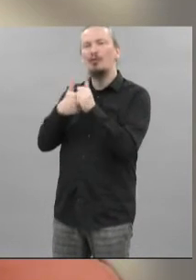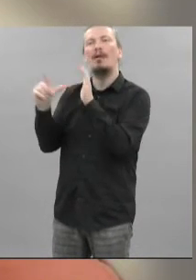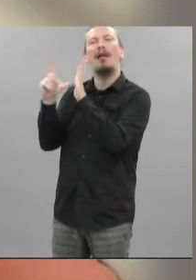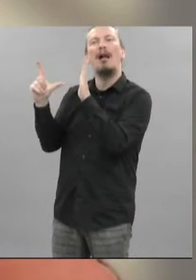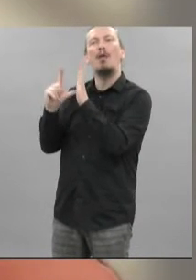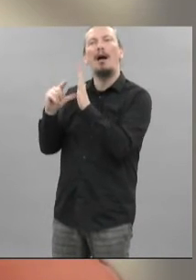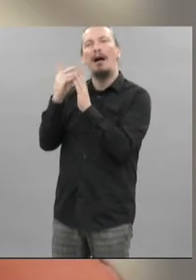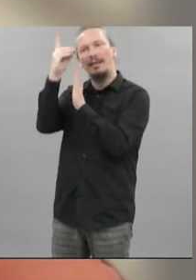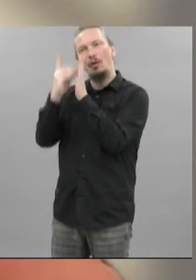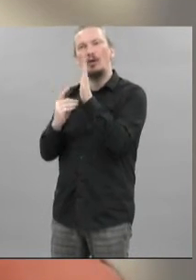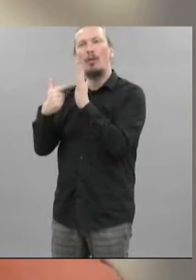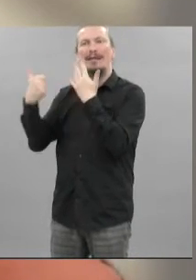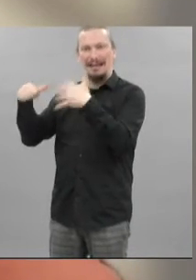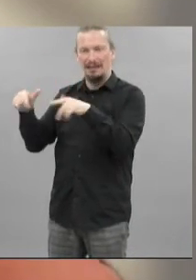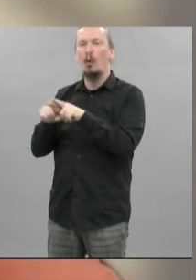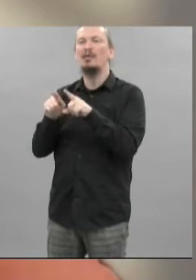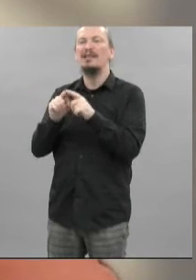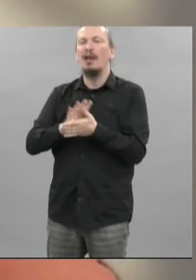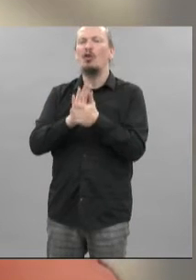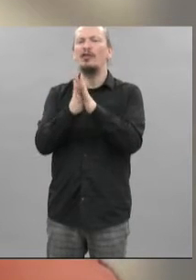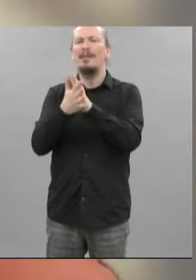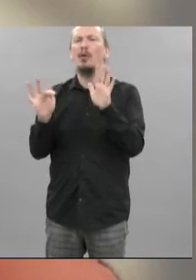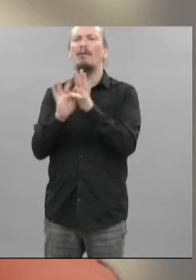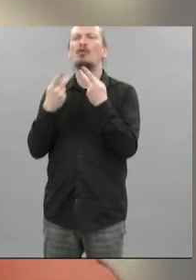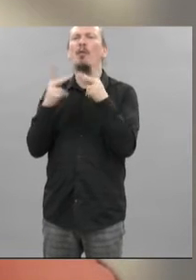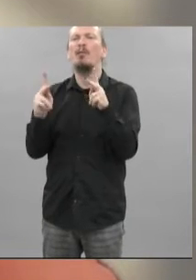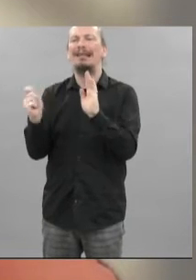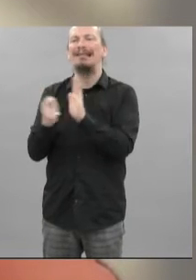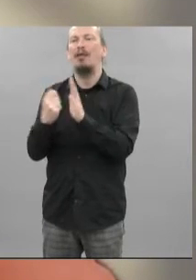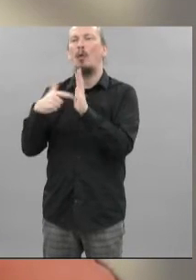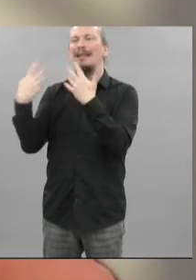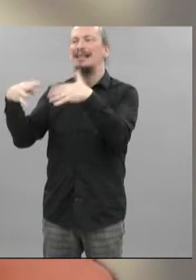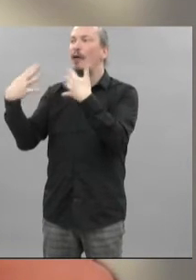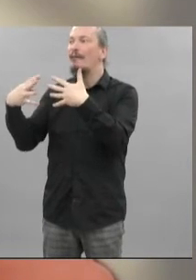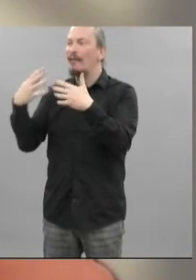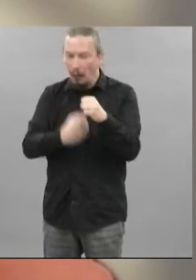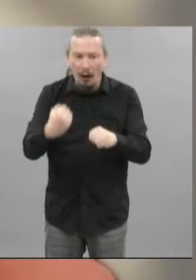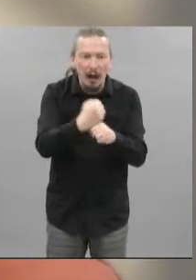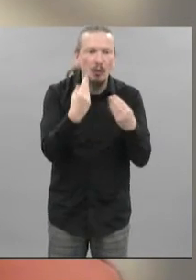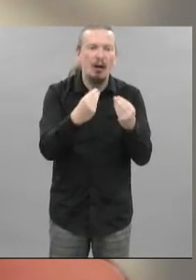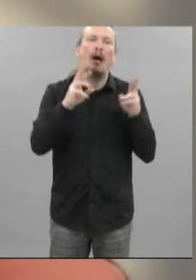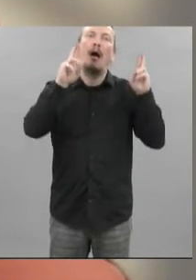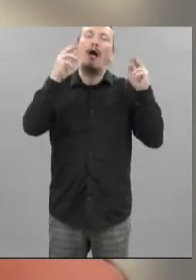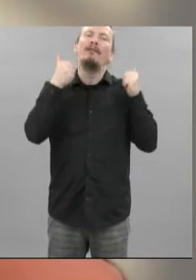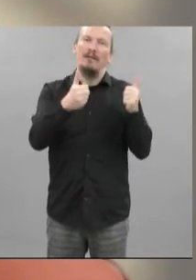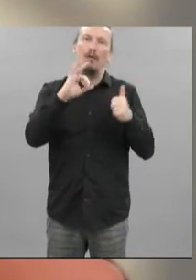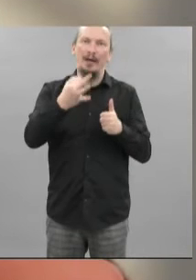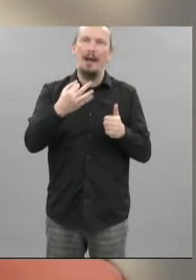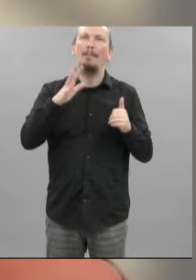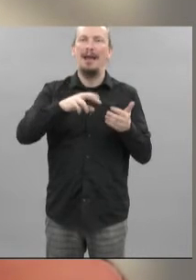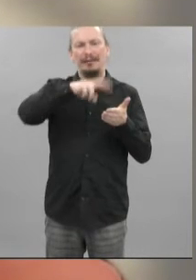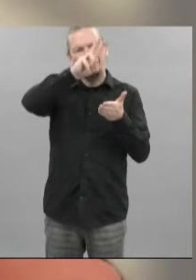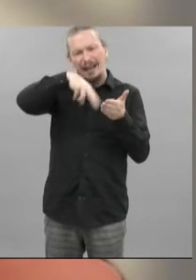2016 et de la loi transformation de la fonction publique de 2019. Cette création a suscité un vif espoir. Cependant l'émoussé à la lecture de cette délibération